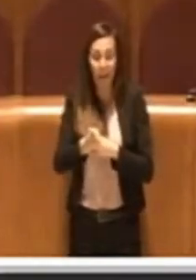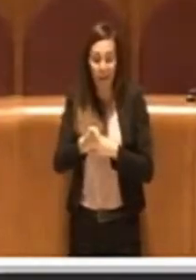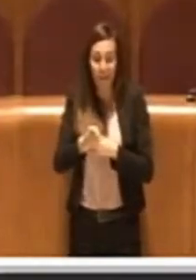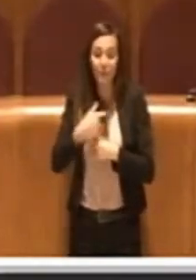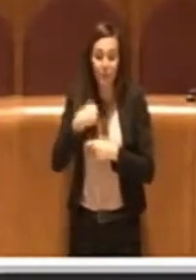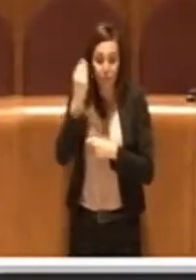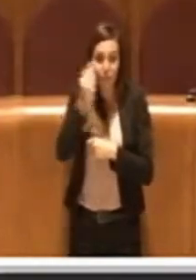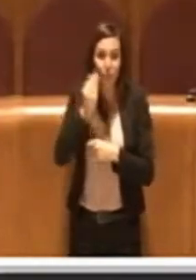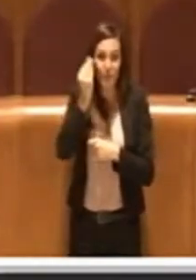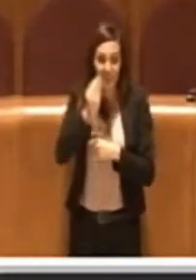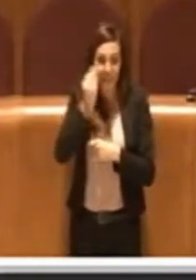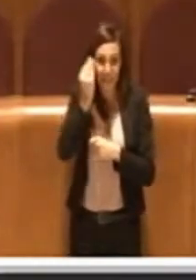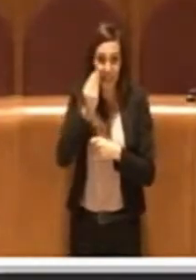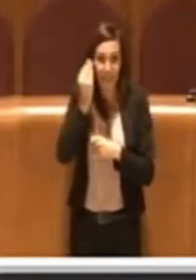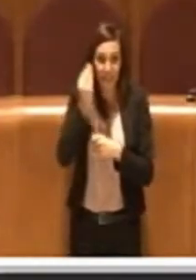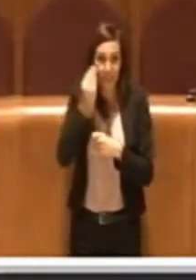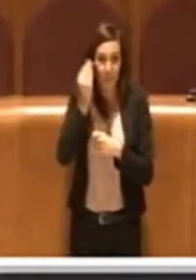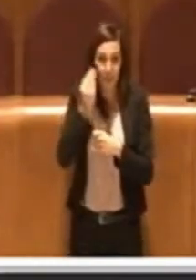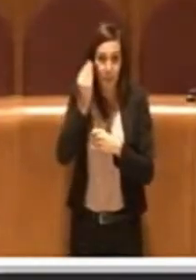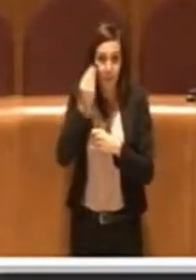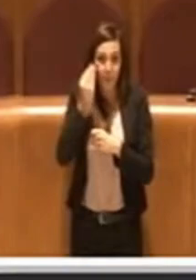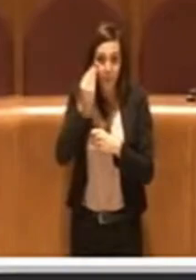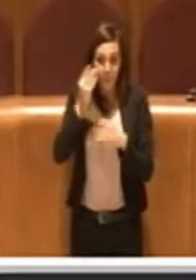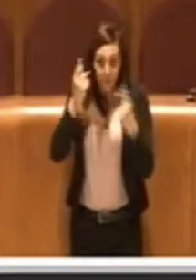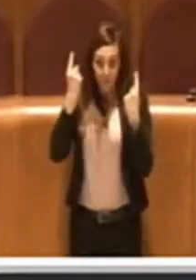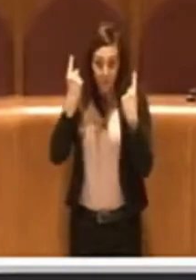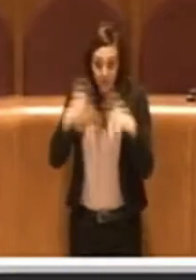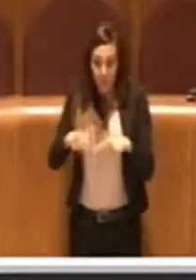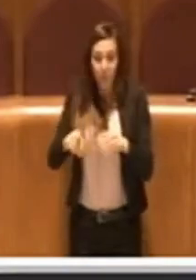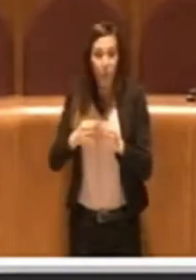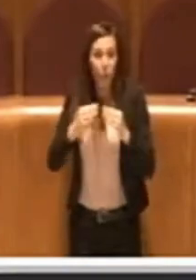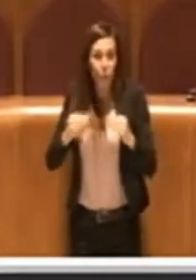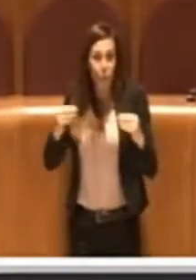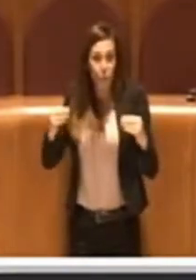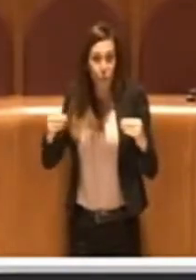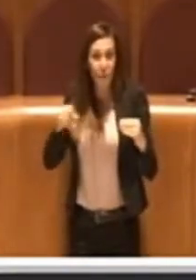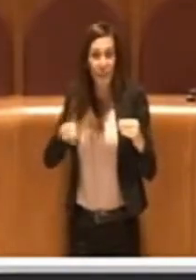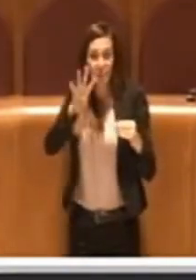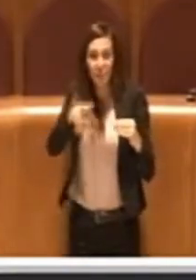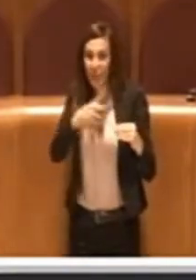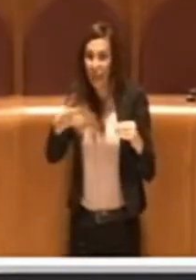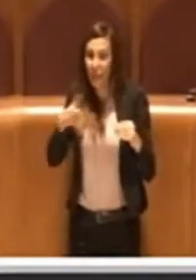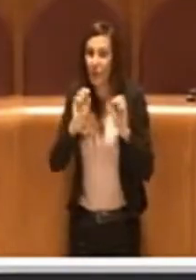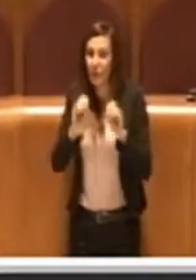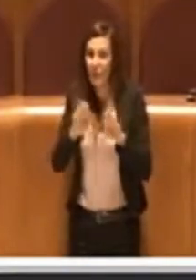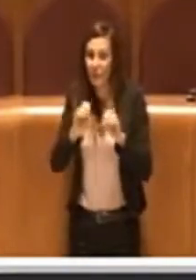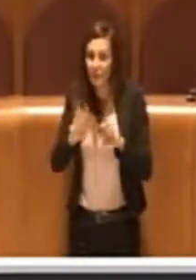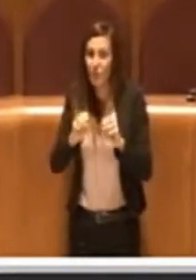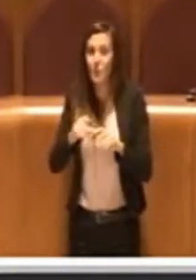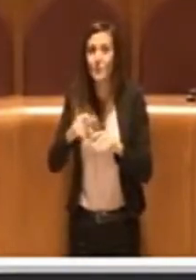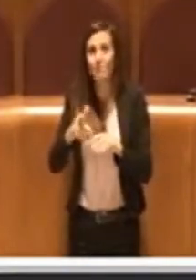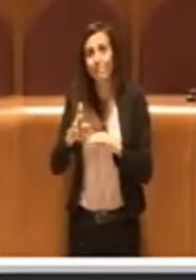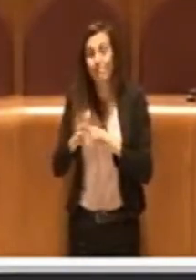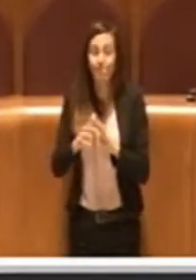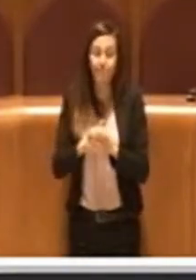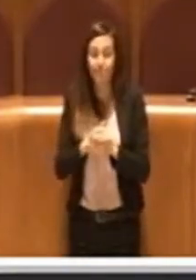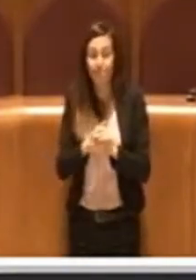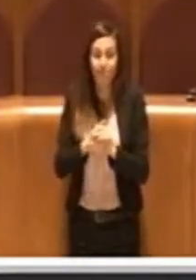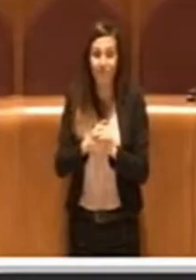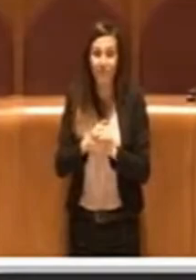quel dispositivo, quel mezzo, quel piano rifiuti appunto sia un piano rifiuti insomma